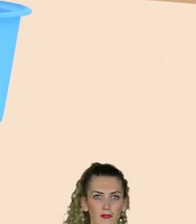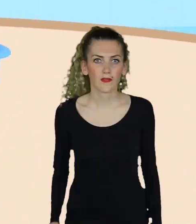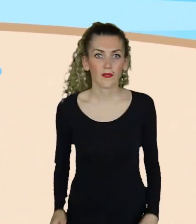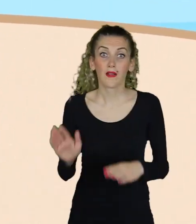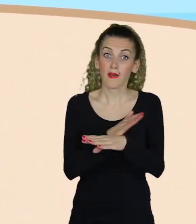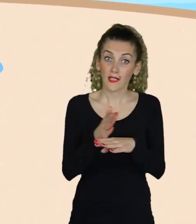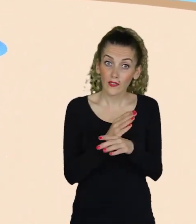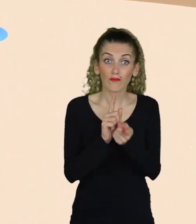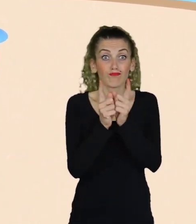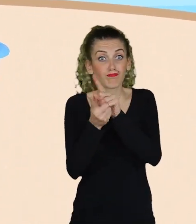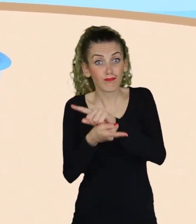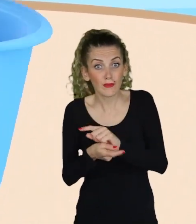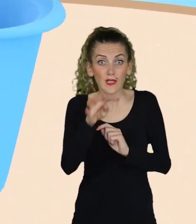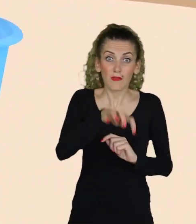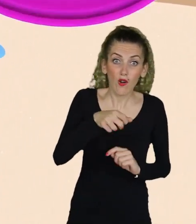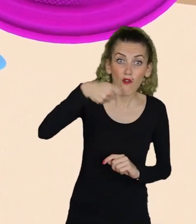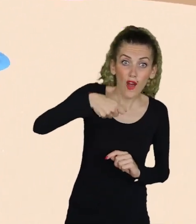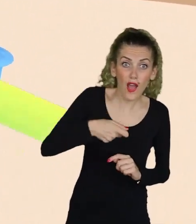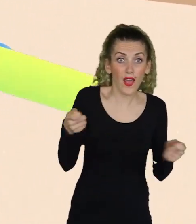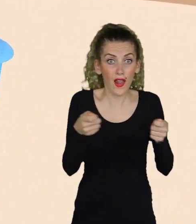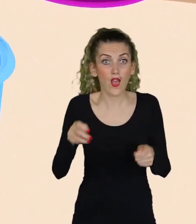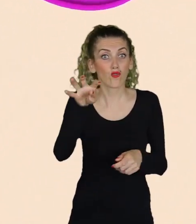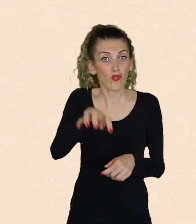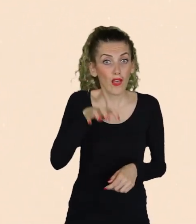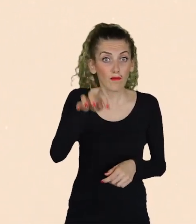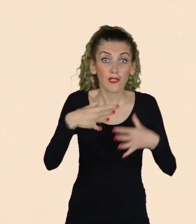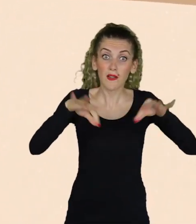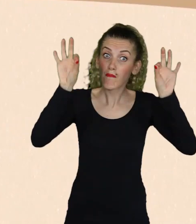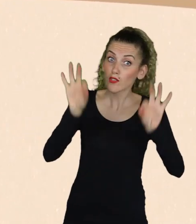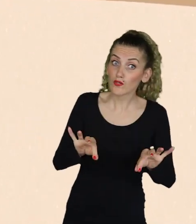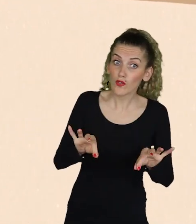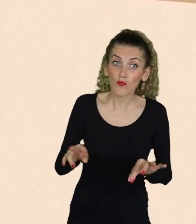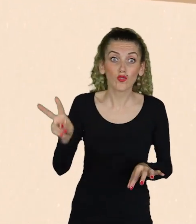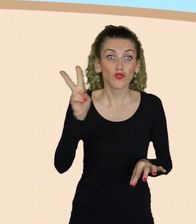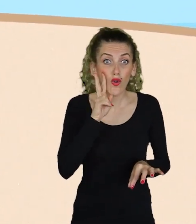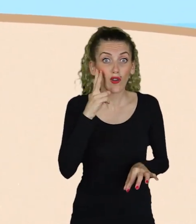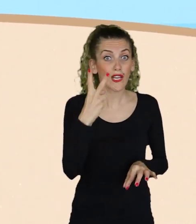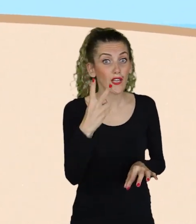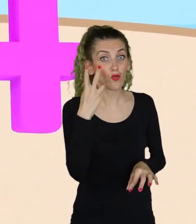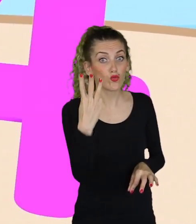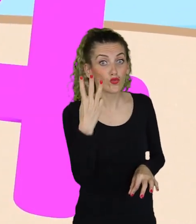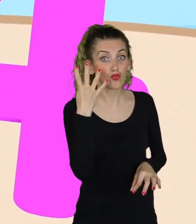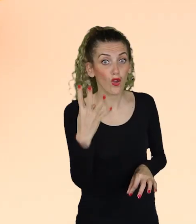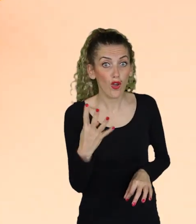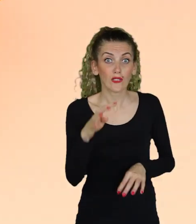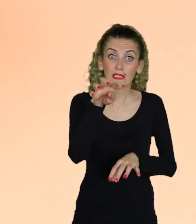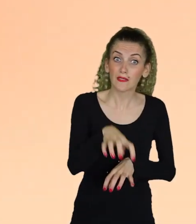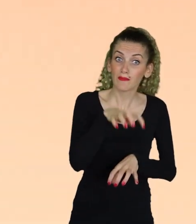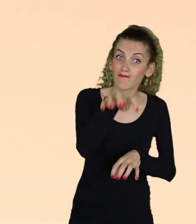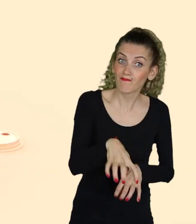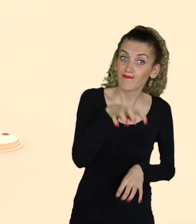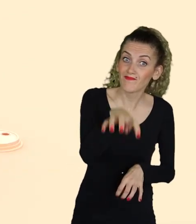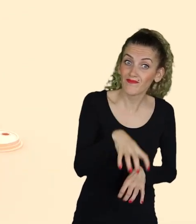Malzemeleri sayıyorum Tırmık, kova, ele, kürek Hazır mısınız? Başlıyorum Son, iki, üç, dört